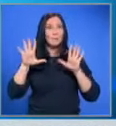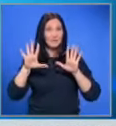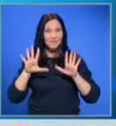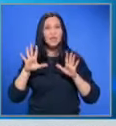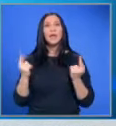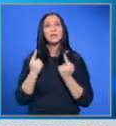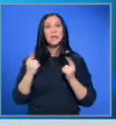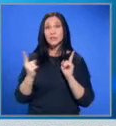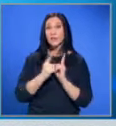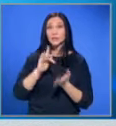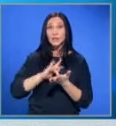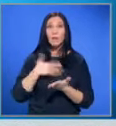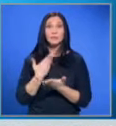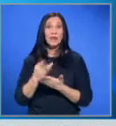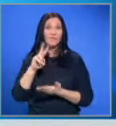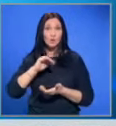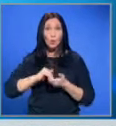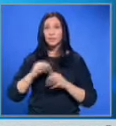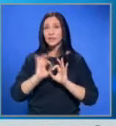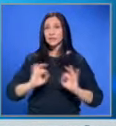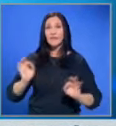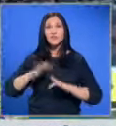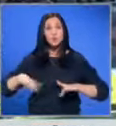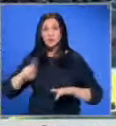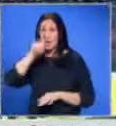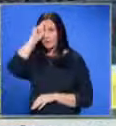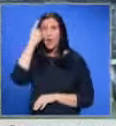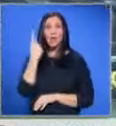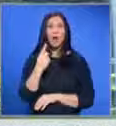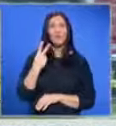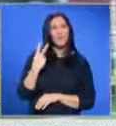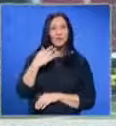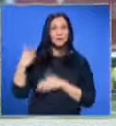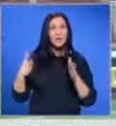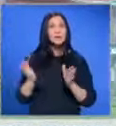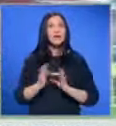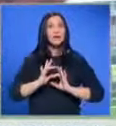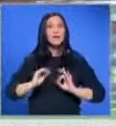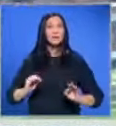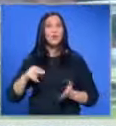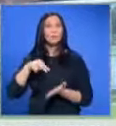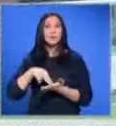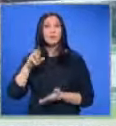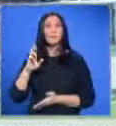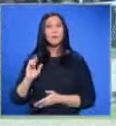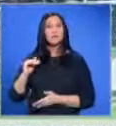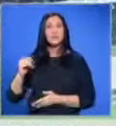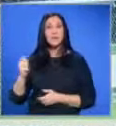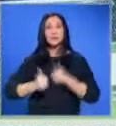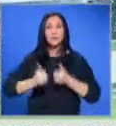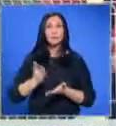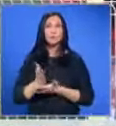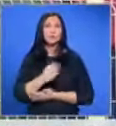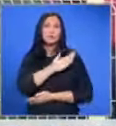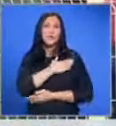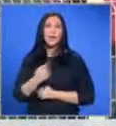от централата между представители на двата клуба за изясняване на ситуацията не е била уважена от една от двете страни, става ясно от позицията на БФС. Дербито между ЦСК